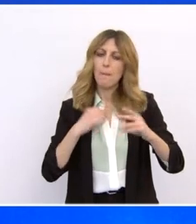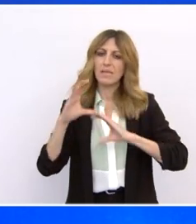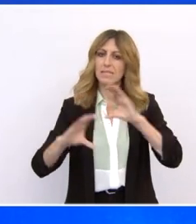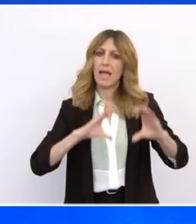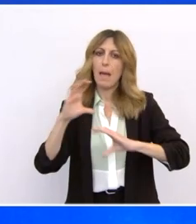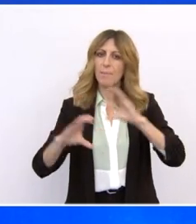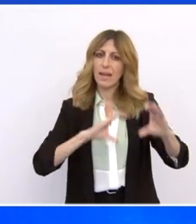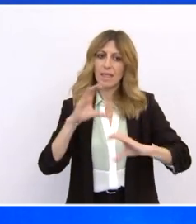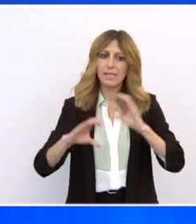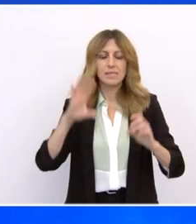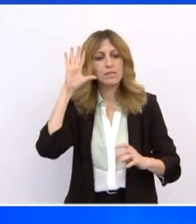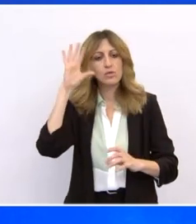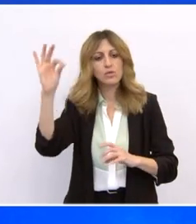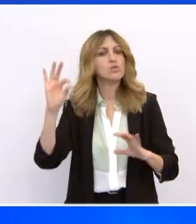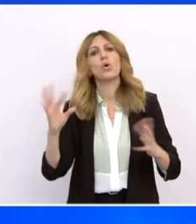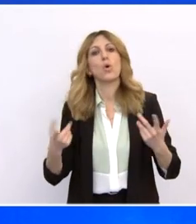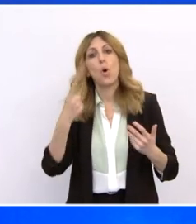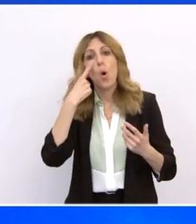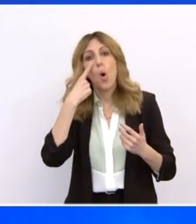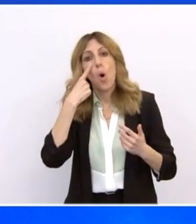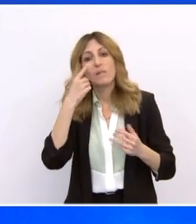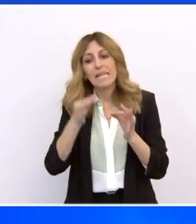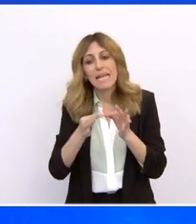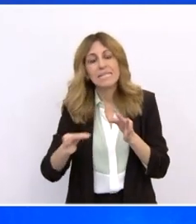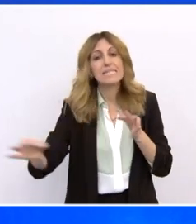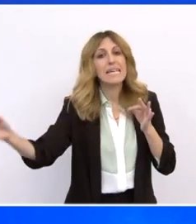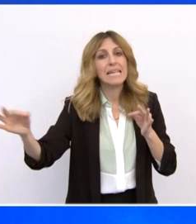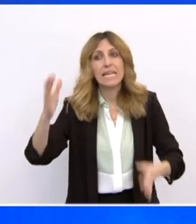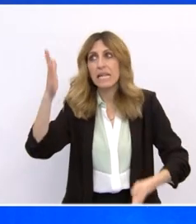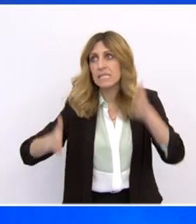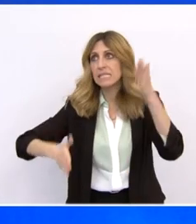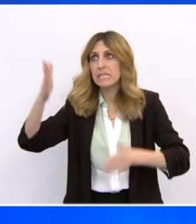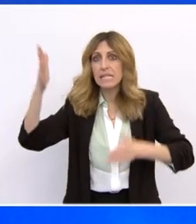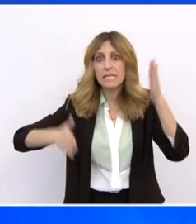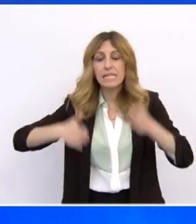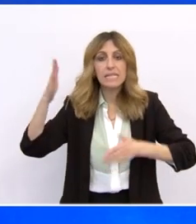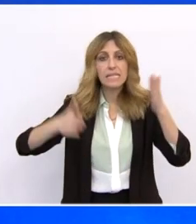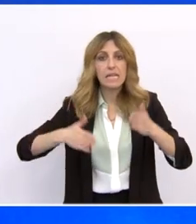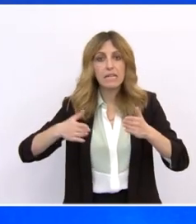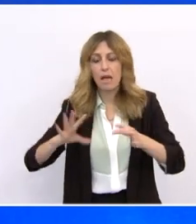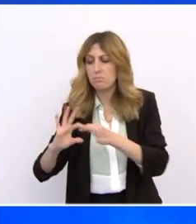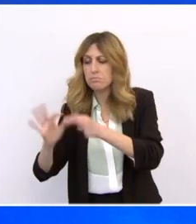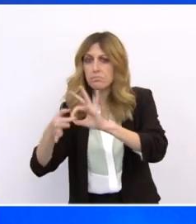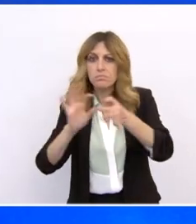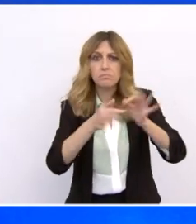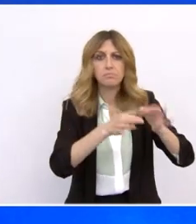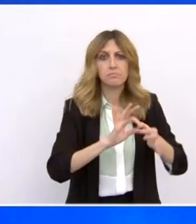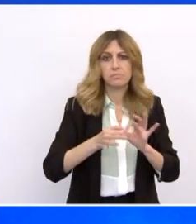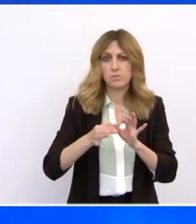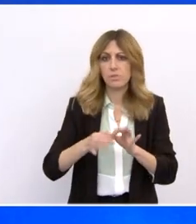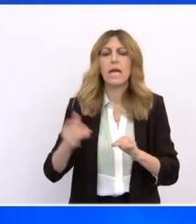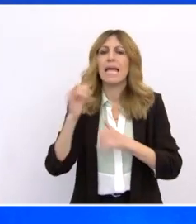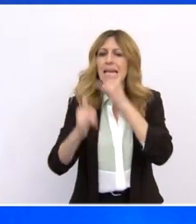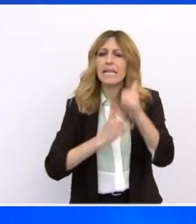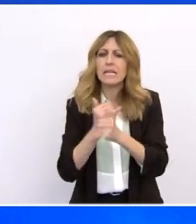προεγκατάσταση υποδομής οπτικών ενών στα κτίρια για να διευκολυνθεί η μετάβαση στη χρήση δικτύων οπτικών ενών από